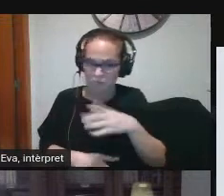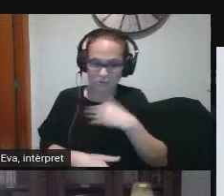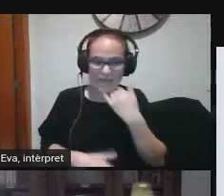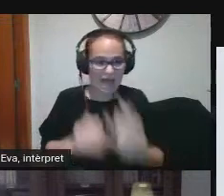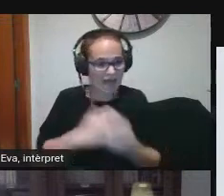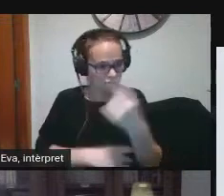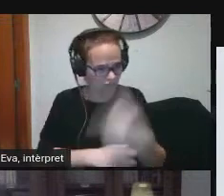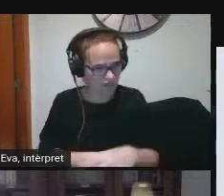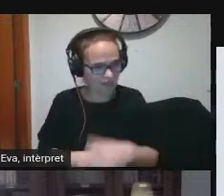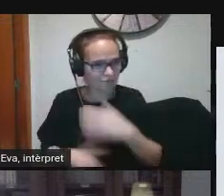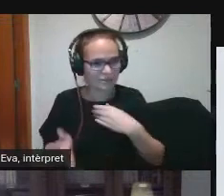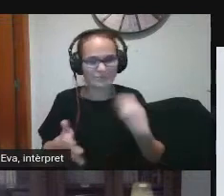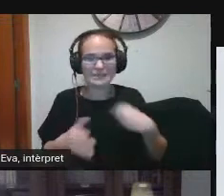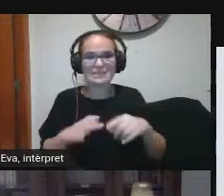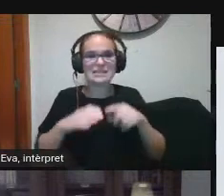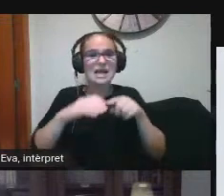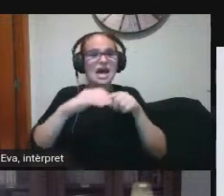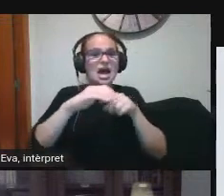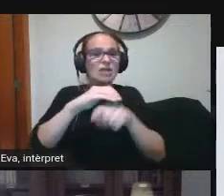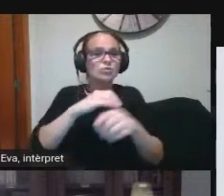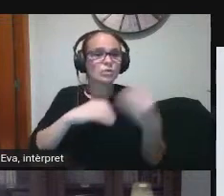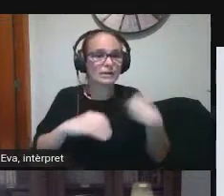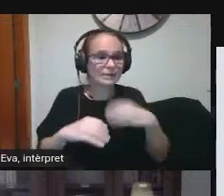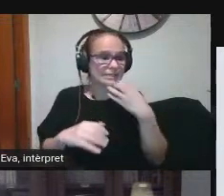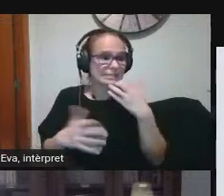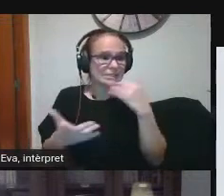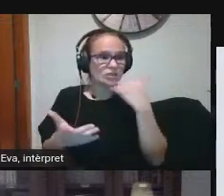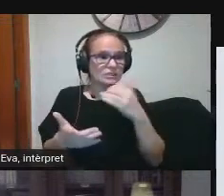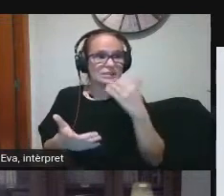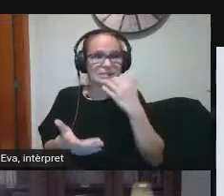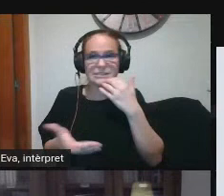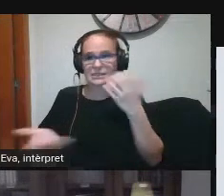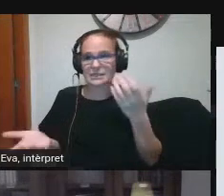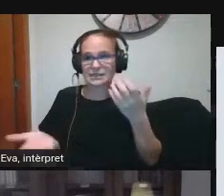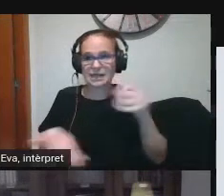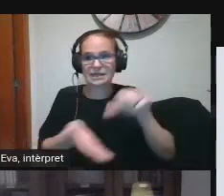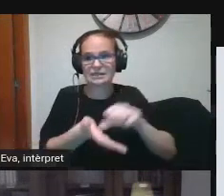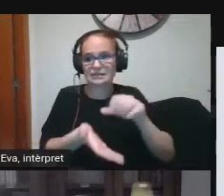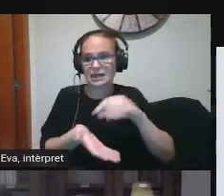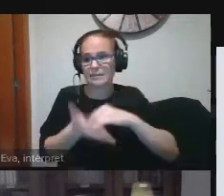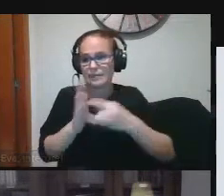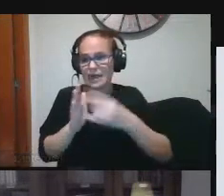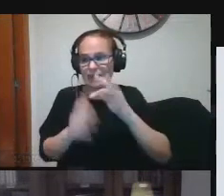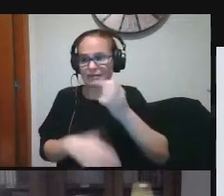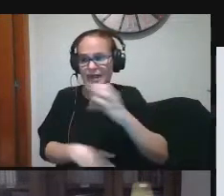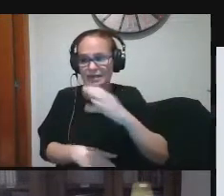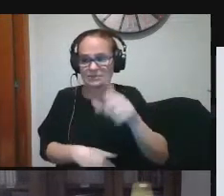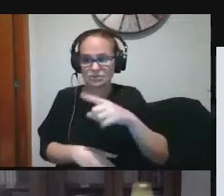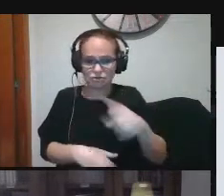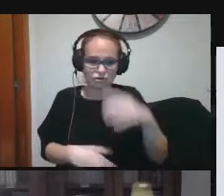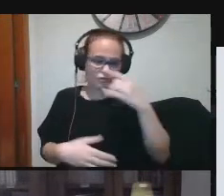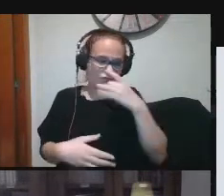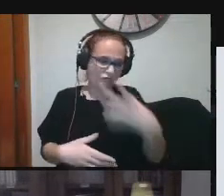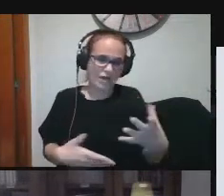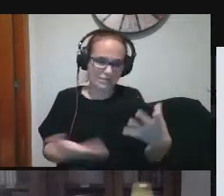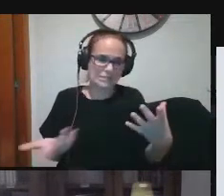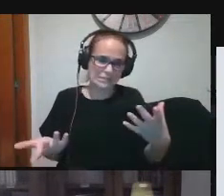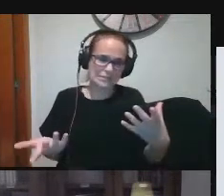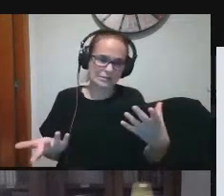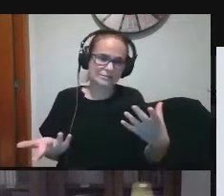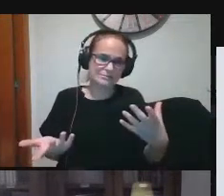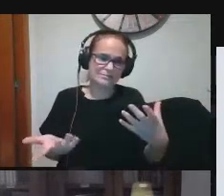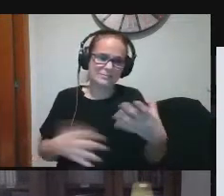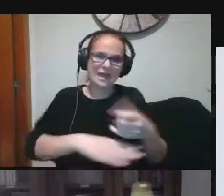passa veient el túnel aquell que teníem si ni tan sols sé si el centre té patac o no és molt fàcil que evidentment estigui anant el tren